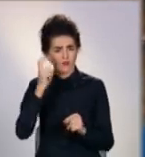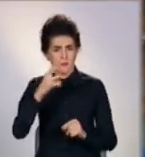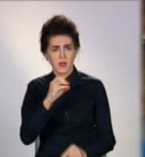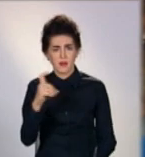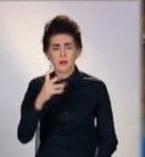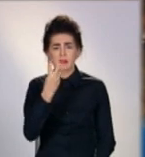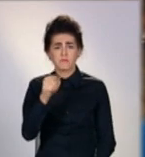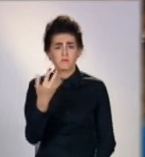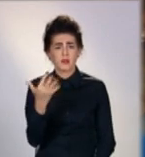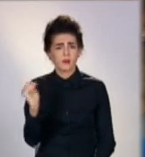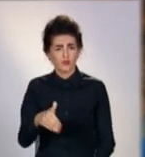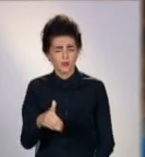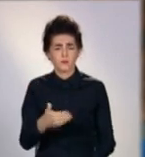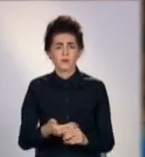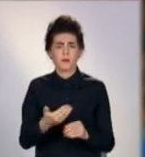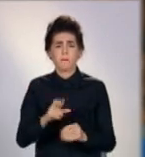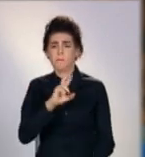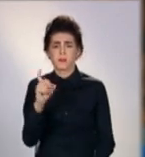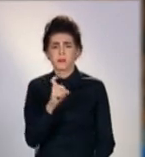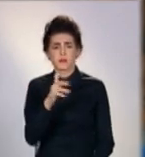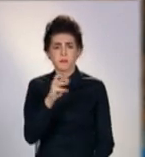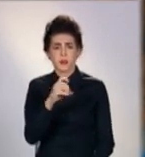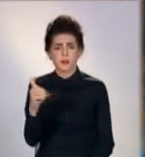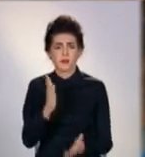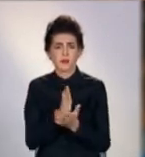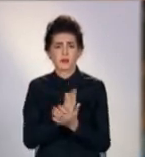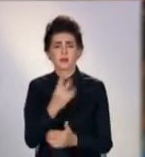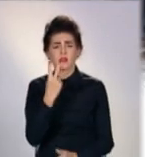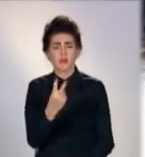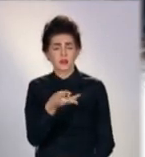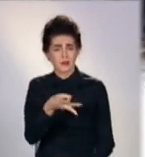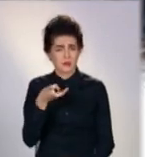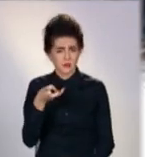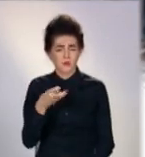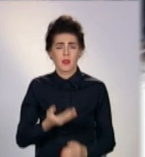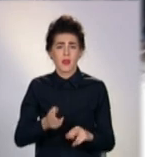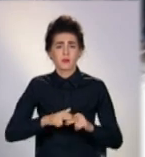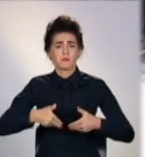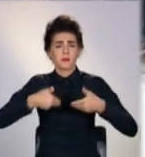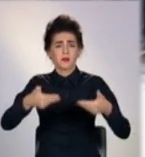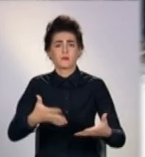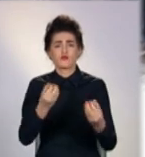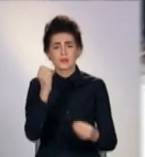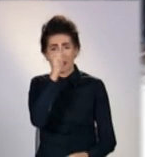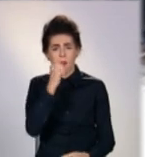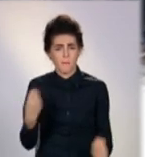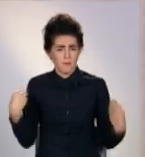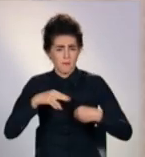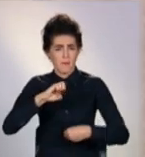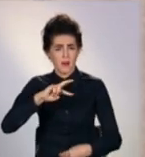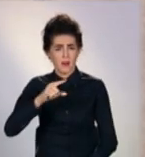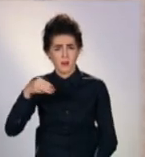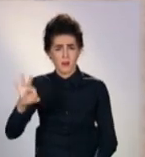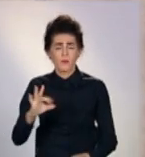половиною тисячі, без мєха парочка йде 2-300. Пропонують ще й зимове пальто. Та від такого